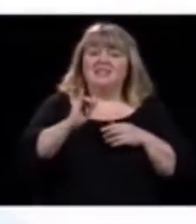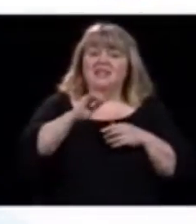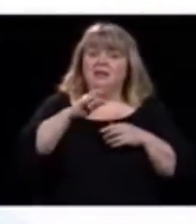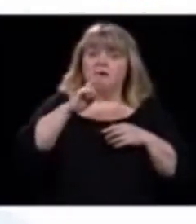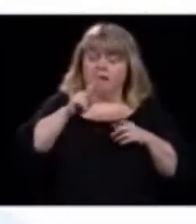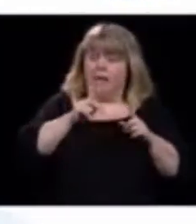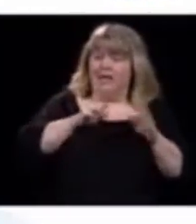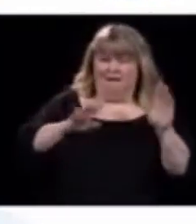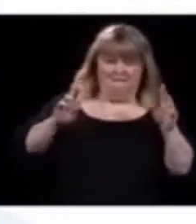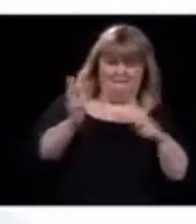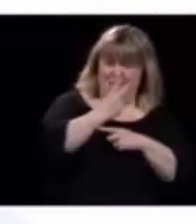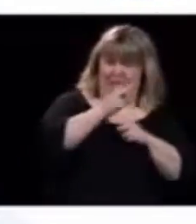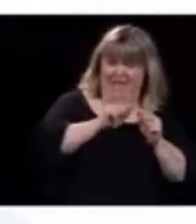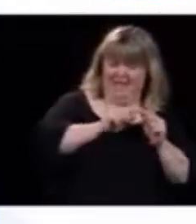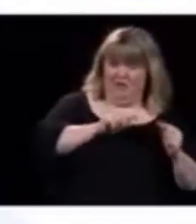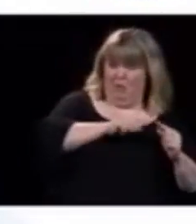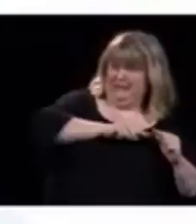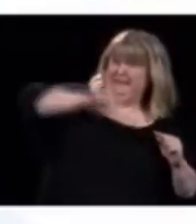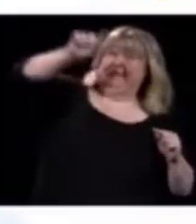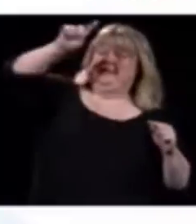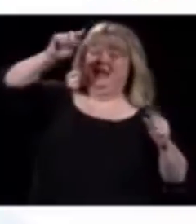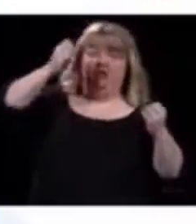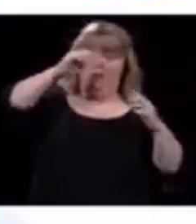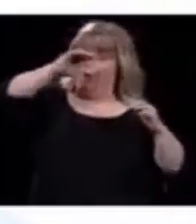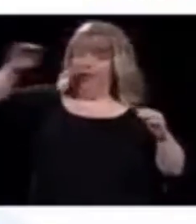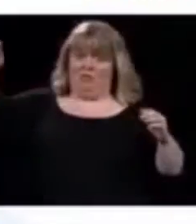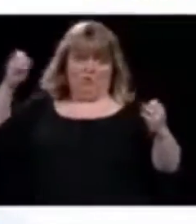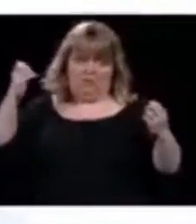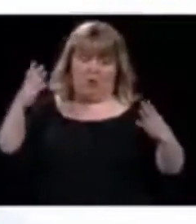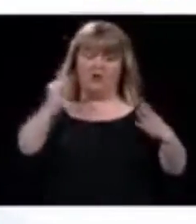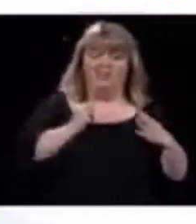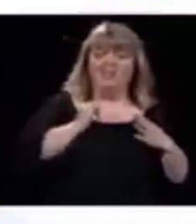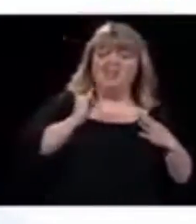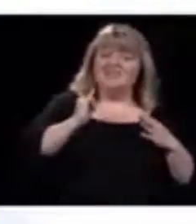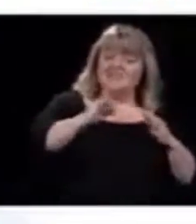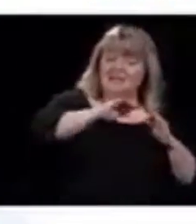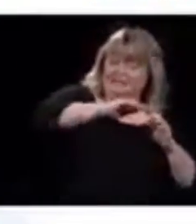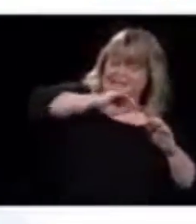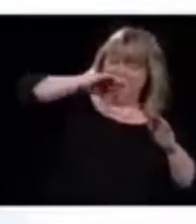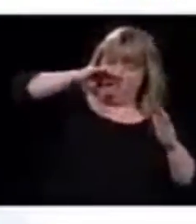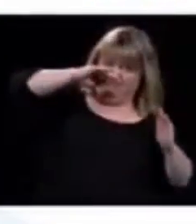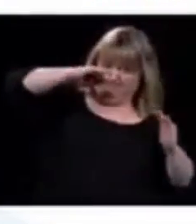accéléré, on a un pic, puis il pas vraiment de plateau. Quand on l'aplatit, hein,